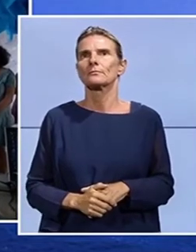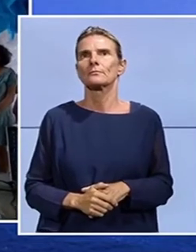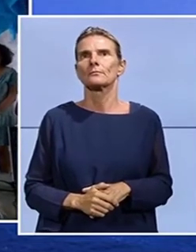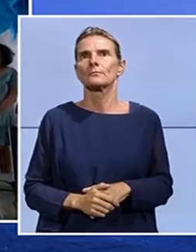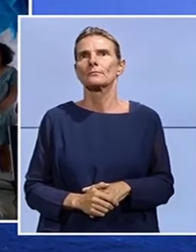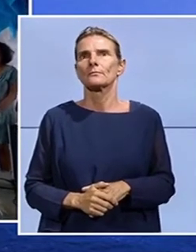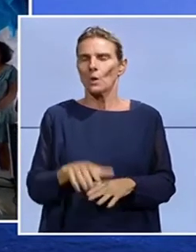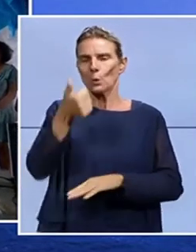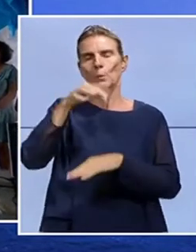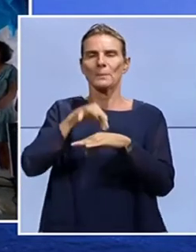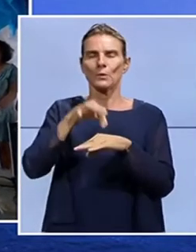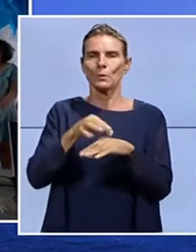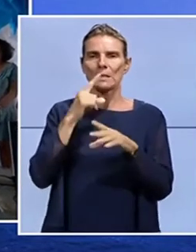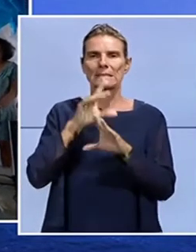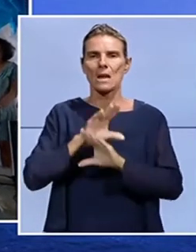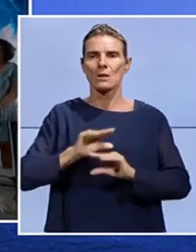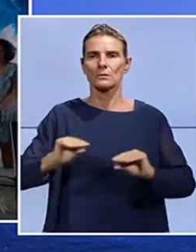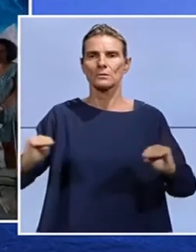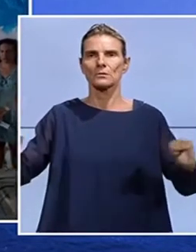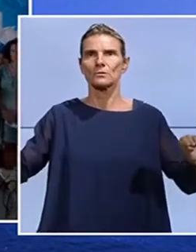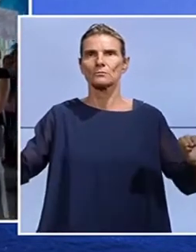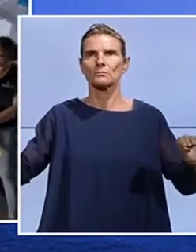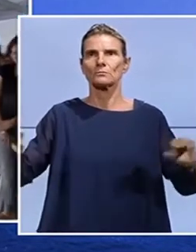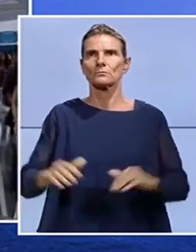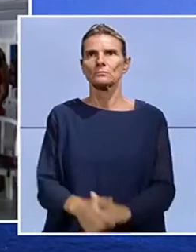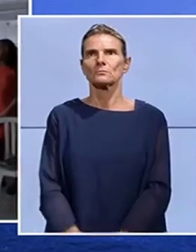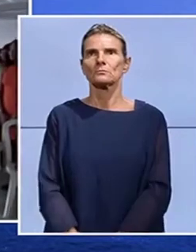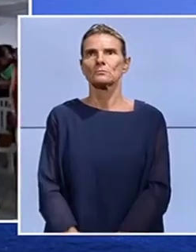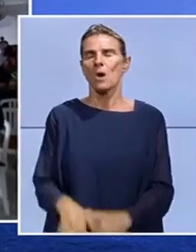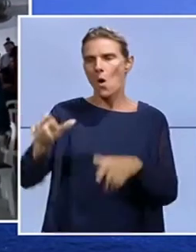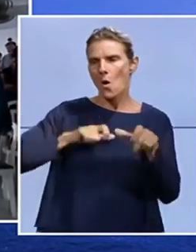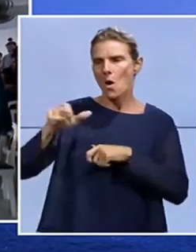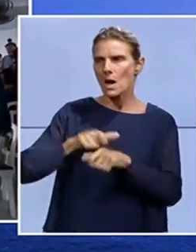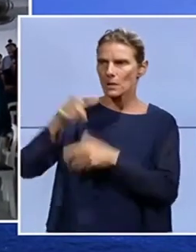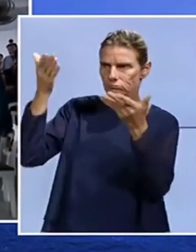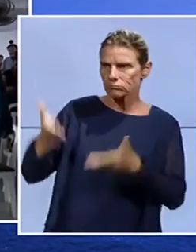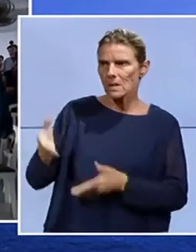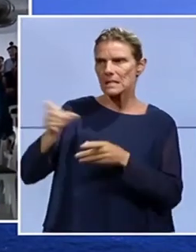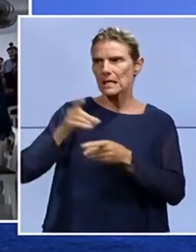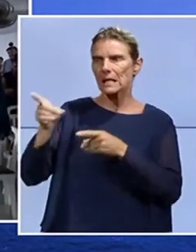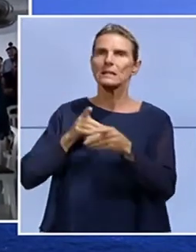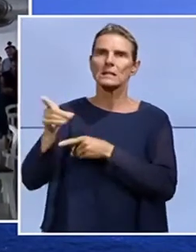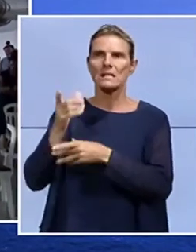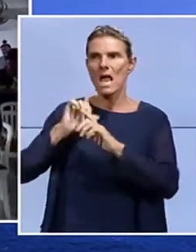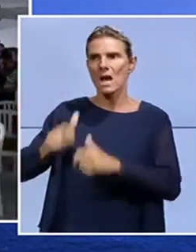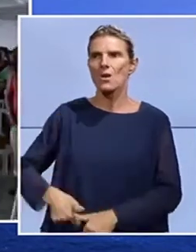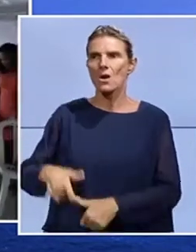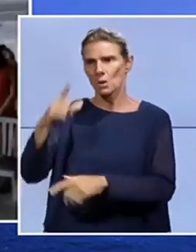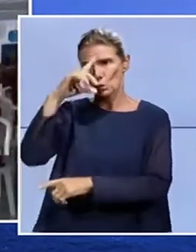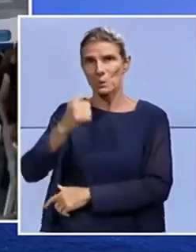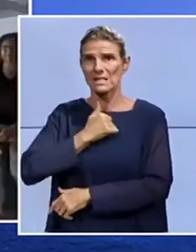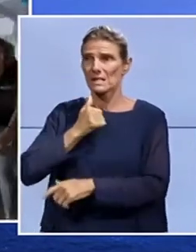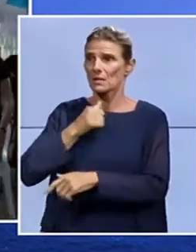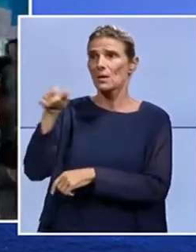Une minute de silence, en hommage à leur collègue, directrice d'école qui s'est suicidée sur son lieu de